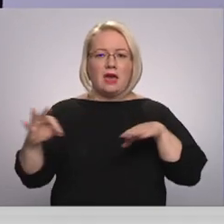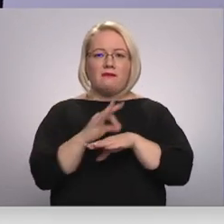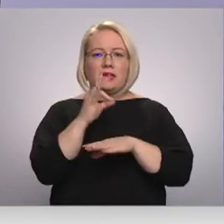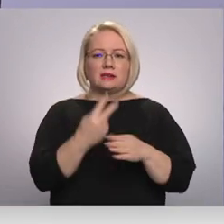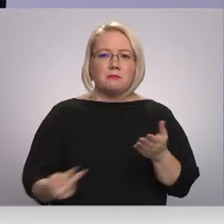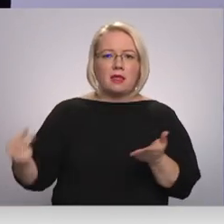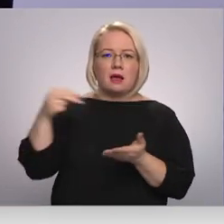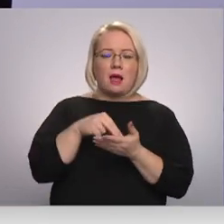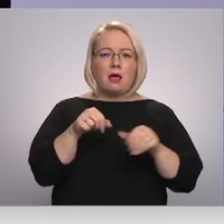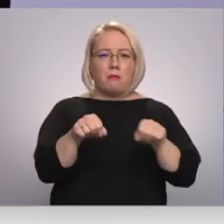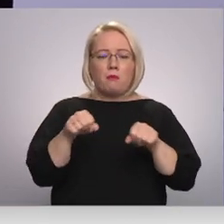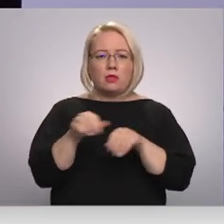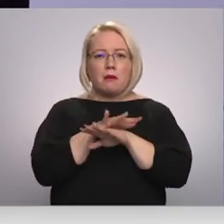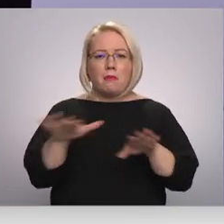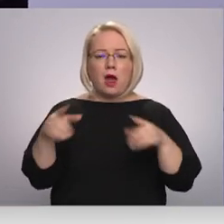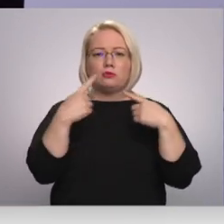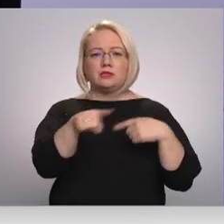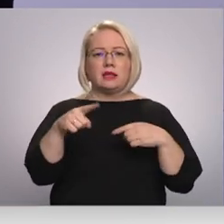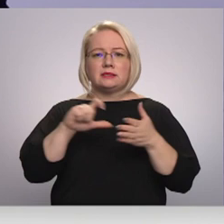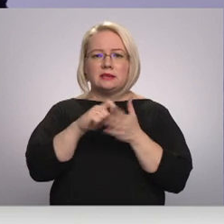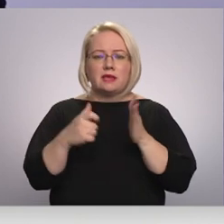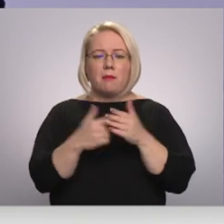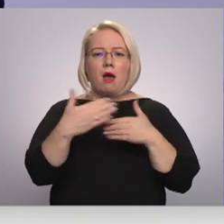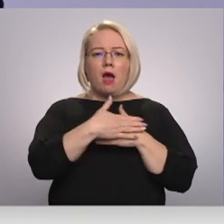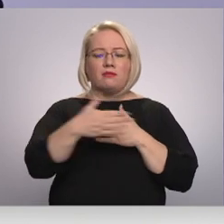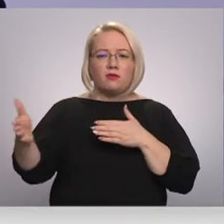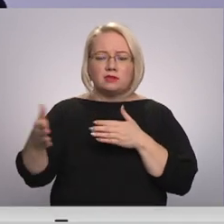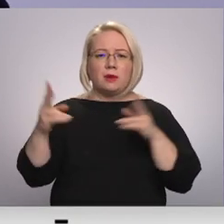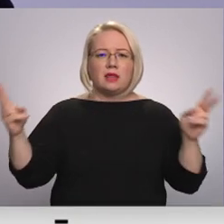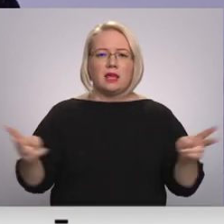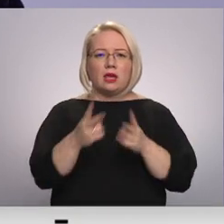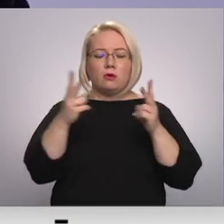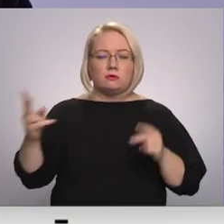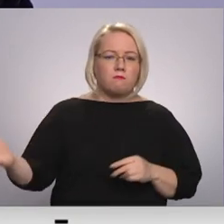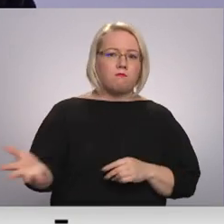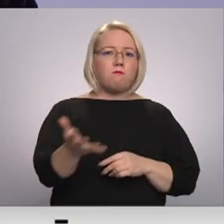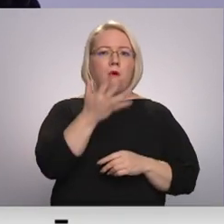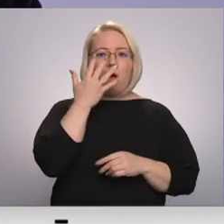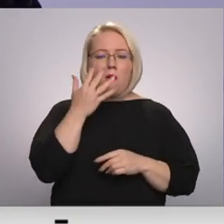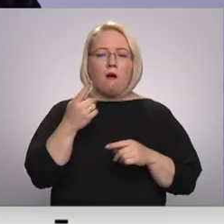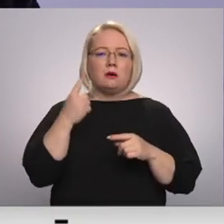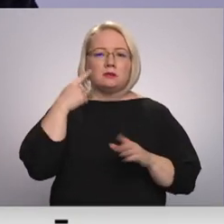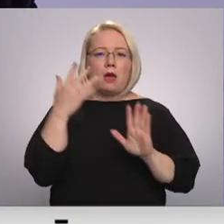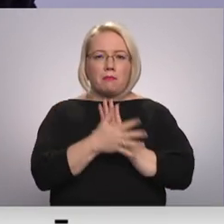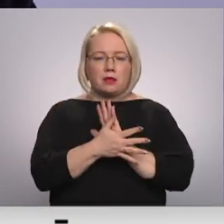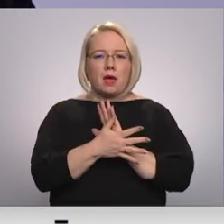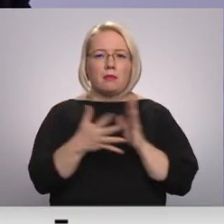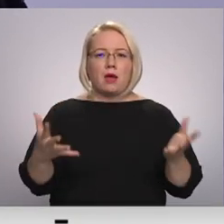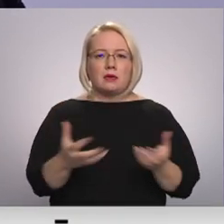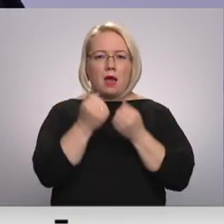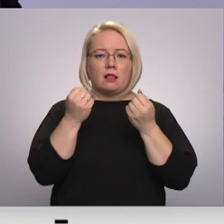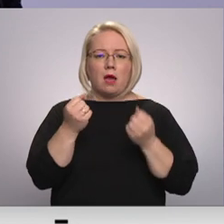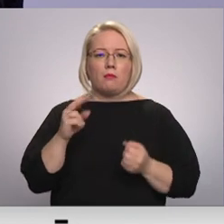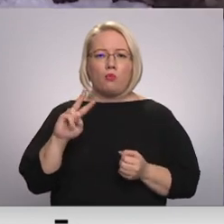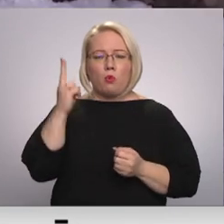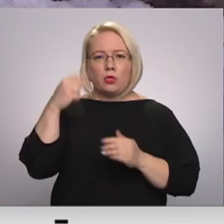kājās, pamodināja bērnus citās istabās, atvēra durvis, bet uguns viņam iesitās sejā. Sapratām, ka jāglābis cev